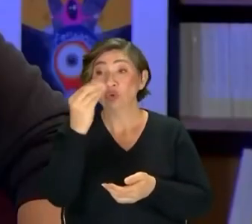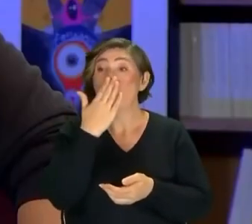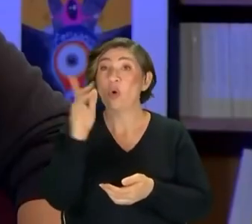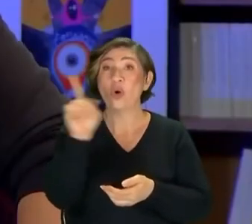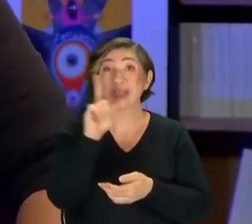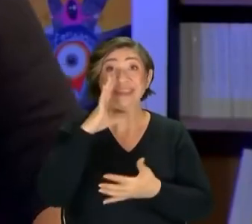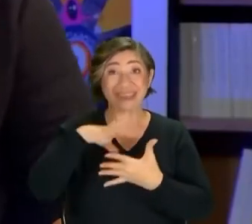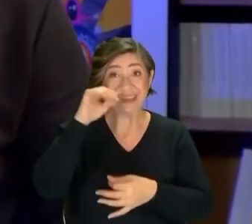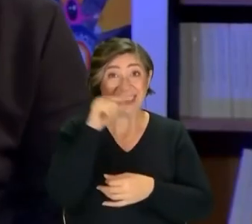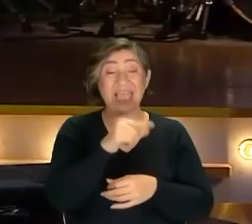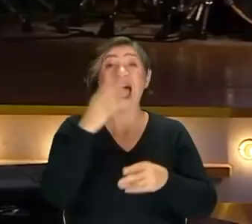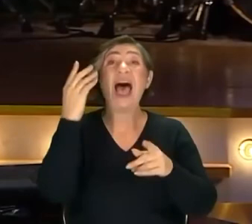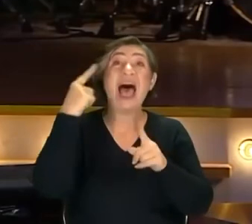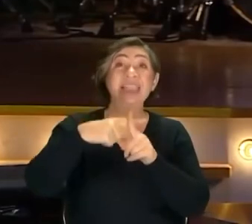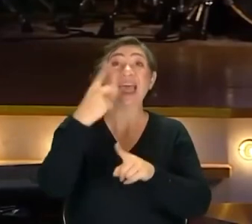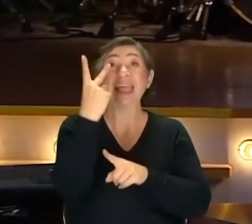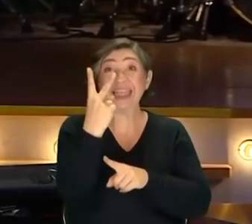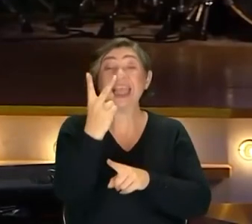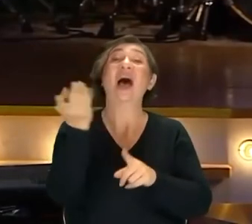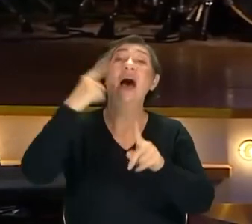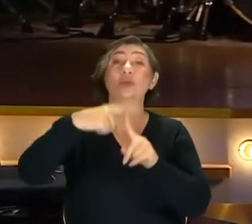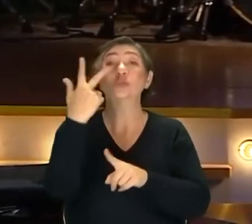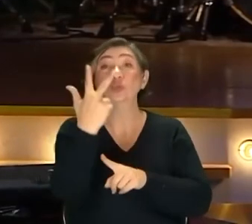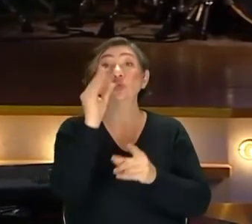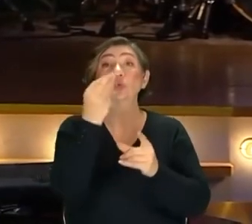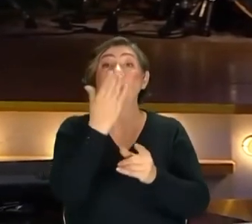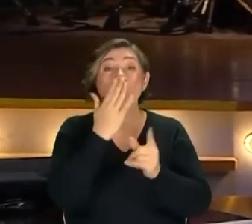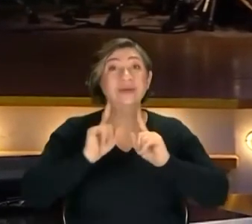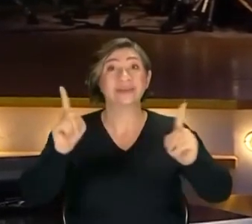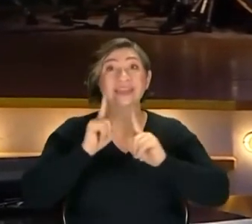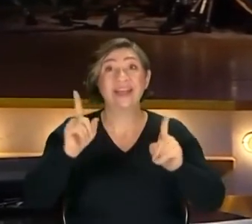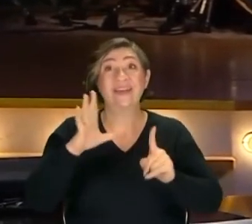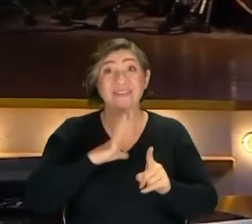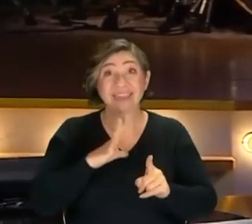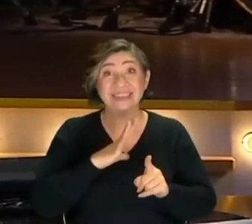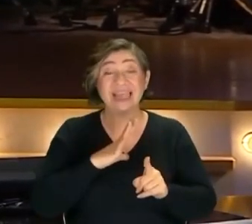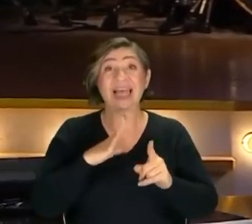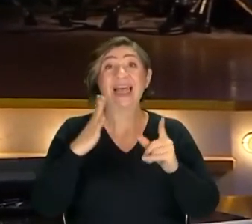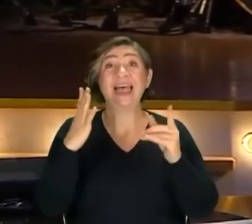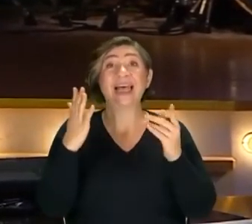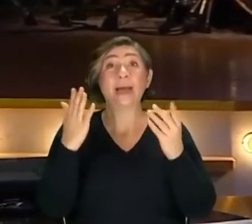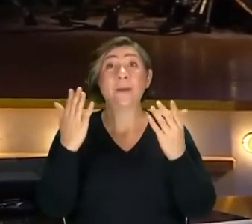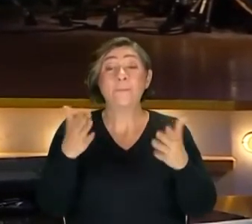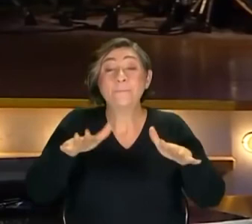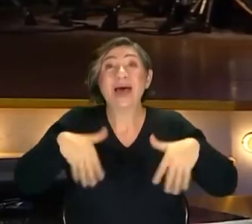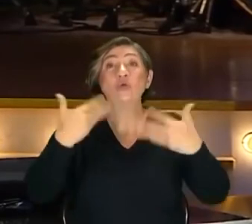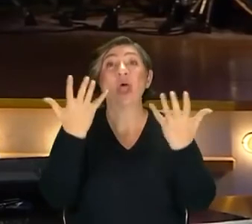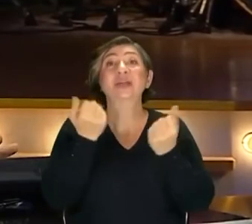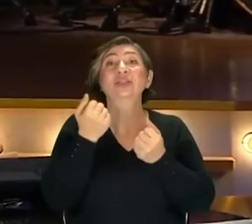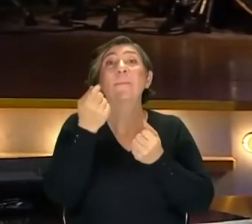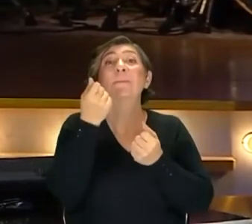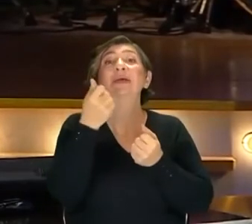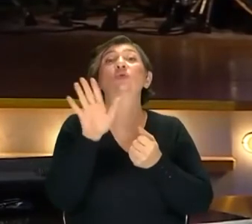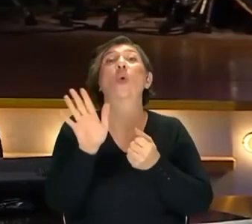okutan bir insanın hatta iki hatta üç çocuk okutan bir insanın yani pantolon alacak,